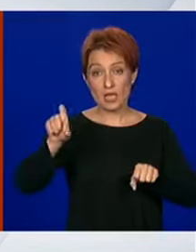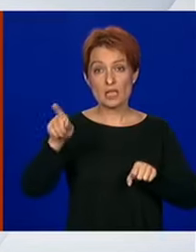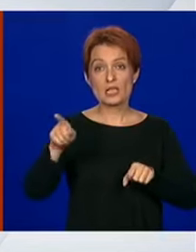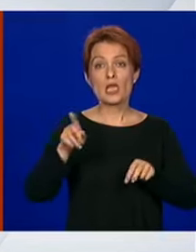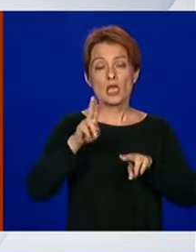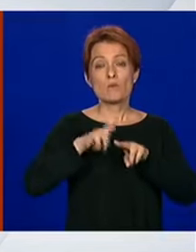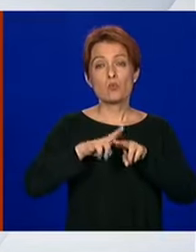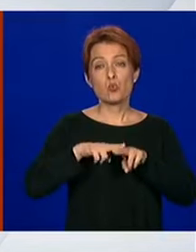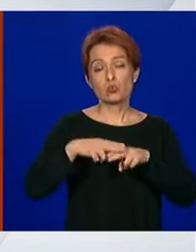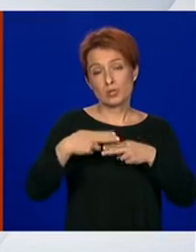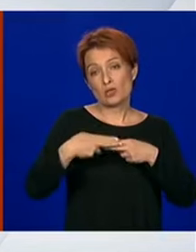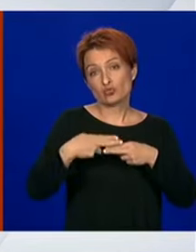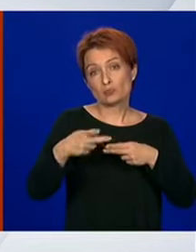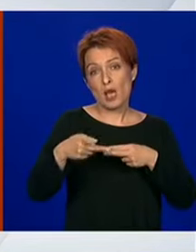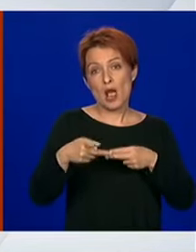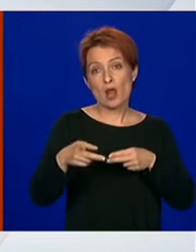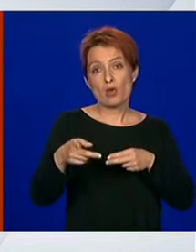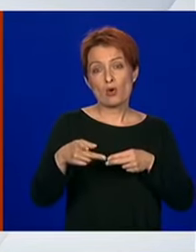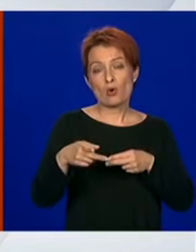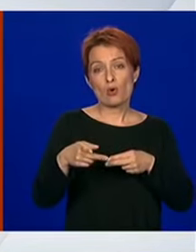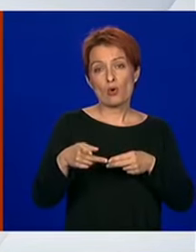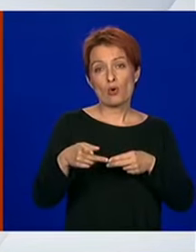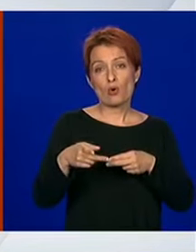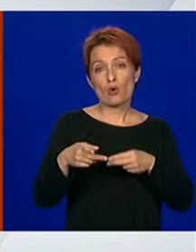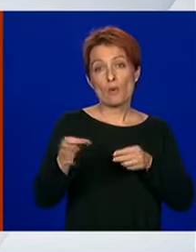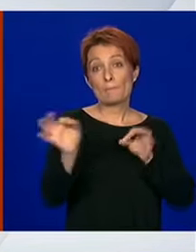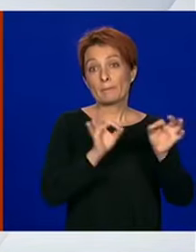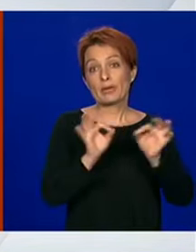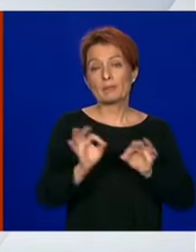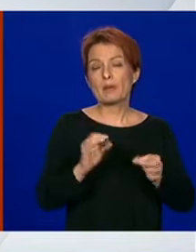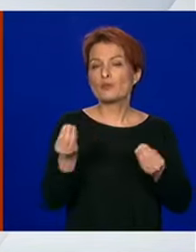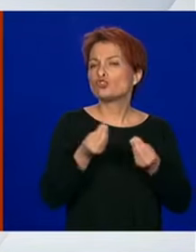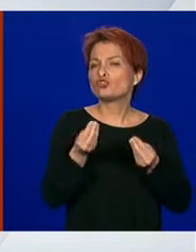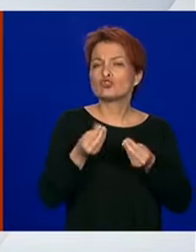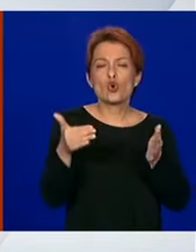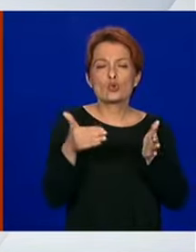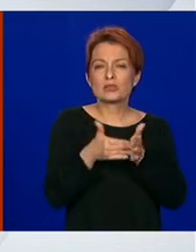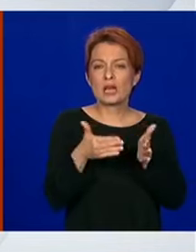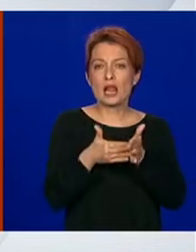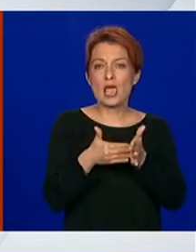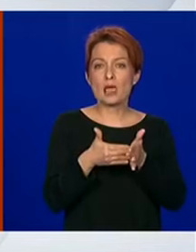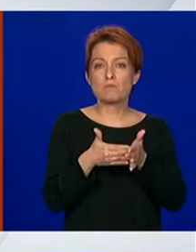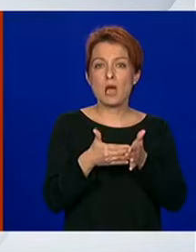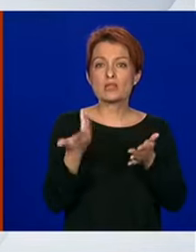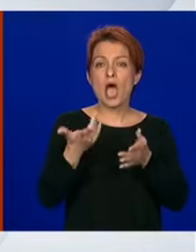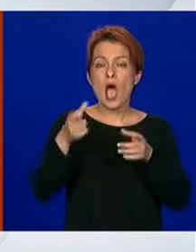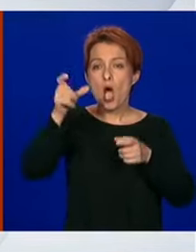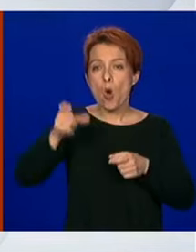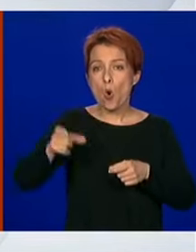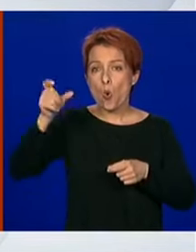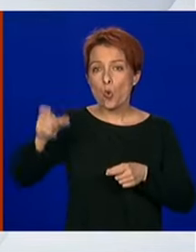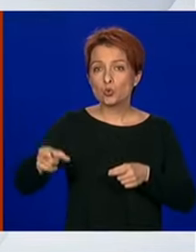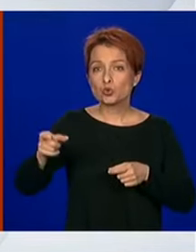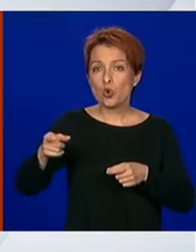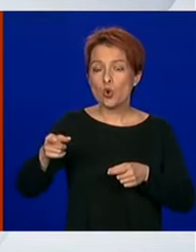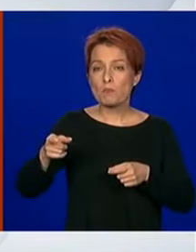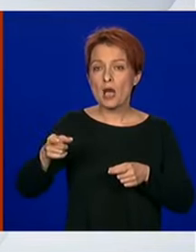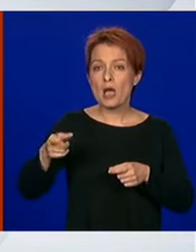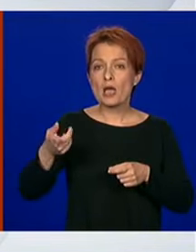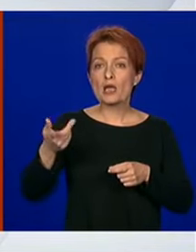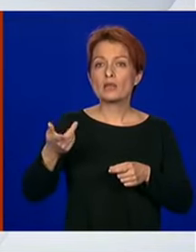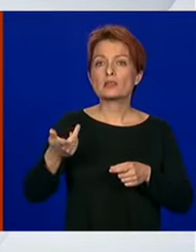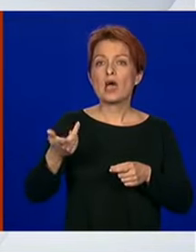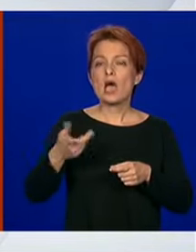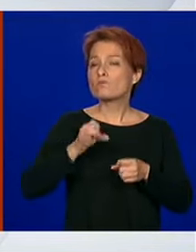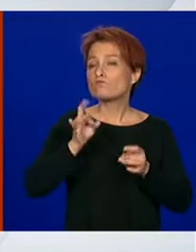toga i da se pripreme oni svi elementi koje treba pripremiti da bi se te osobe na odgovarajući način i